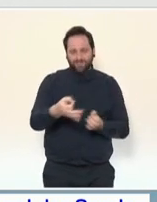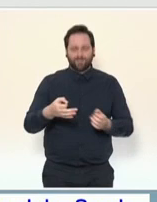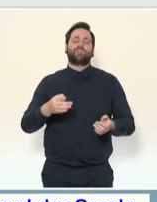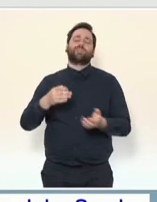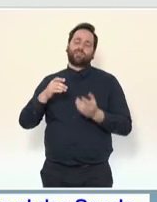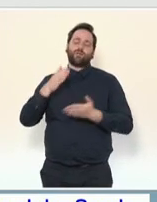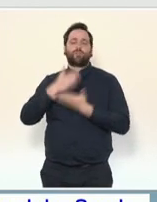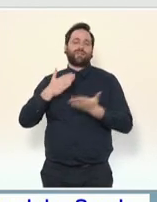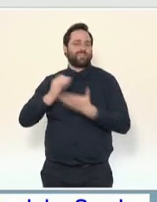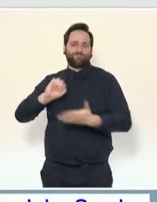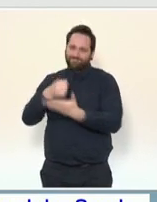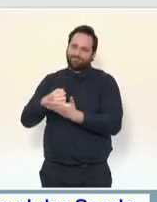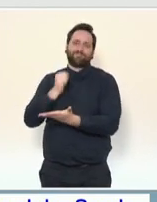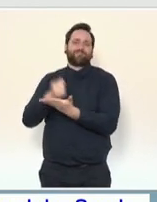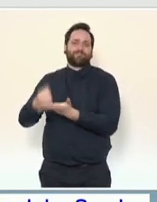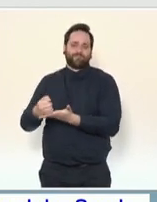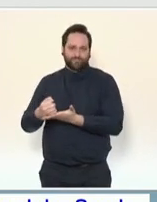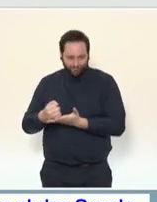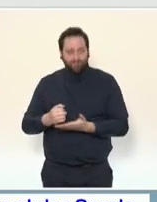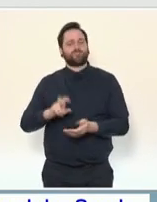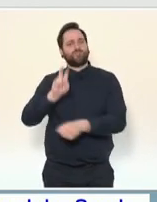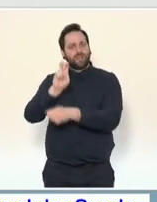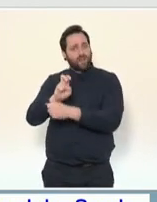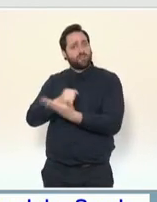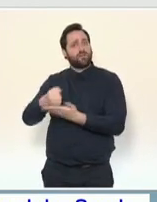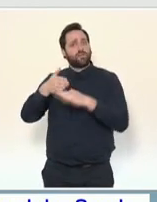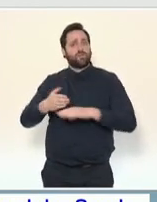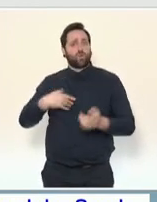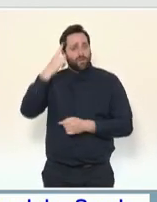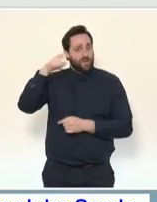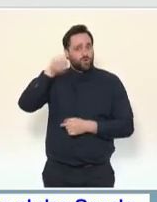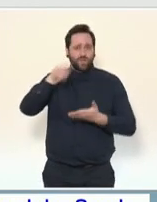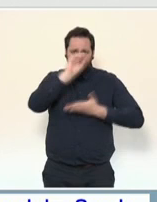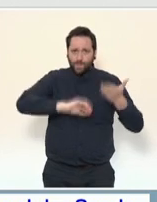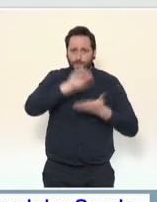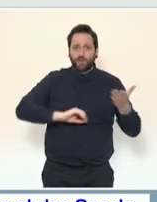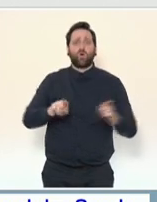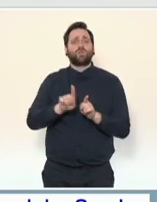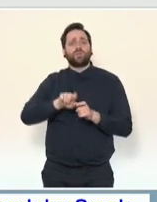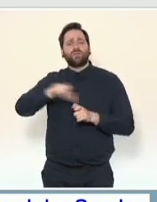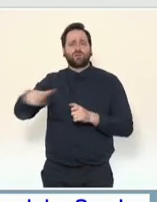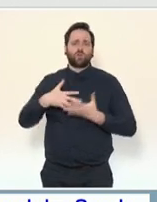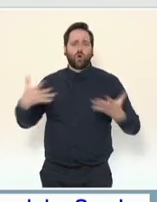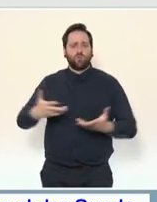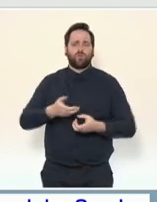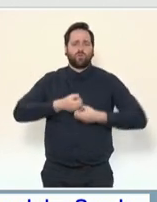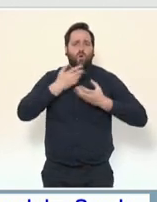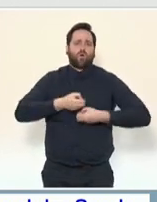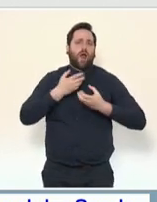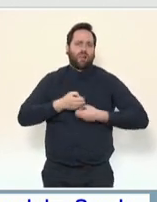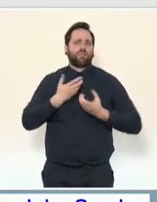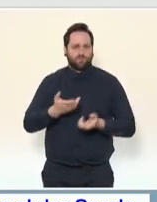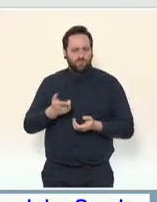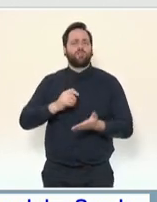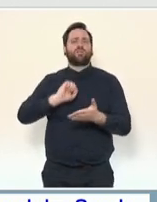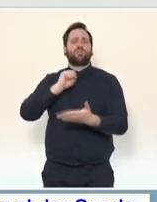prévues, c'est-à-dire les écrits de philosophie et l'épreuve du grand oral qui auront lieu à la fin du mois de juin. Là encore, je le redis, si nous faisons